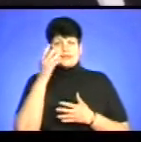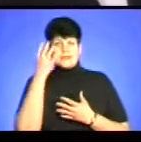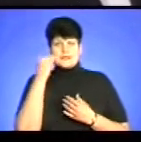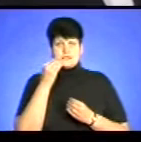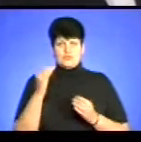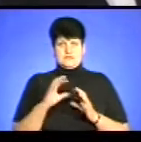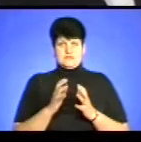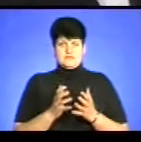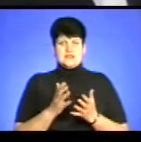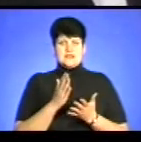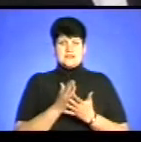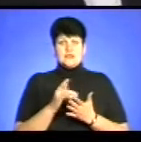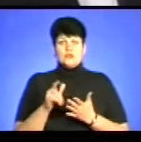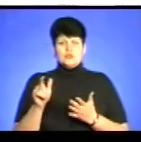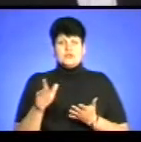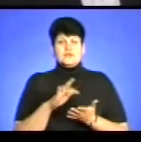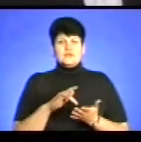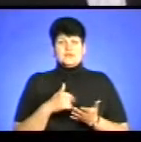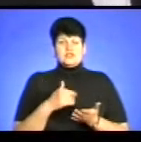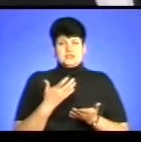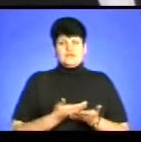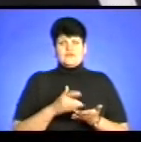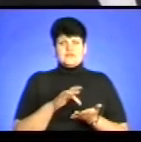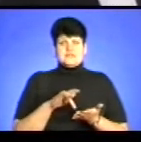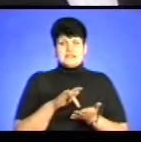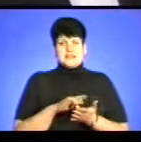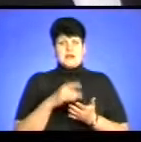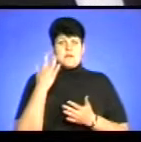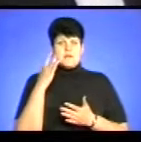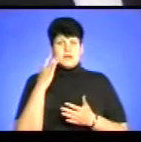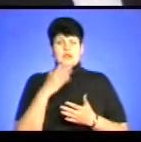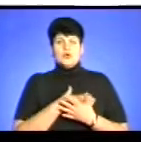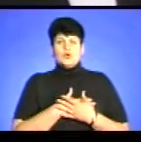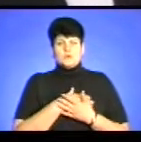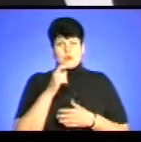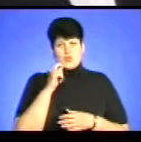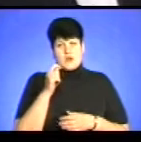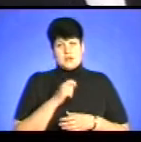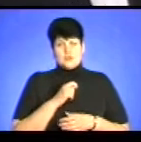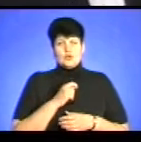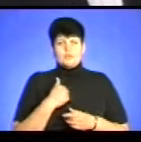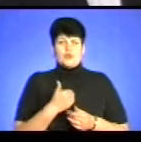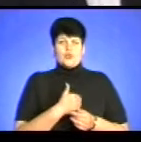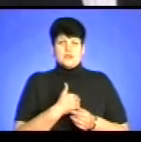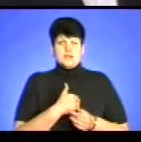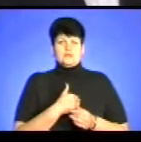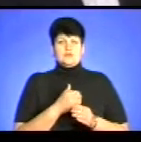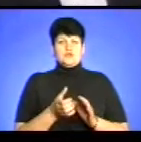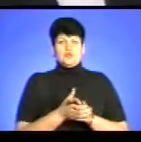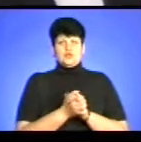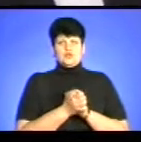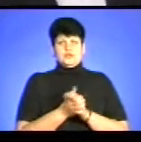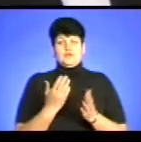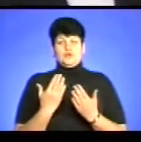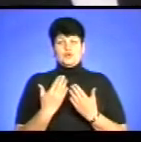у світі. Є люди у самому центрі Сполучених Штатів Америки, які Україн як державу люблять. Ми приїхали, щоб встановити дружні стосунки для того,